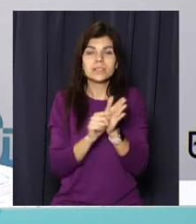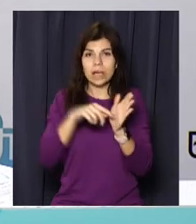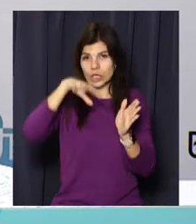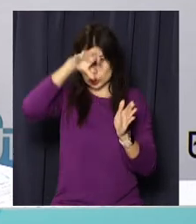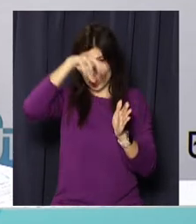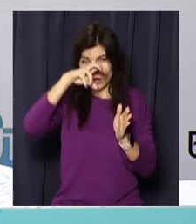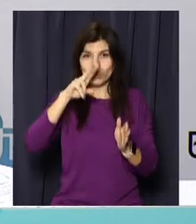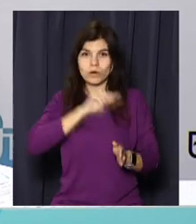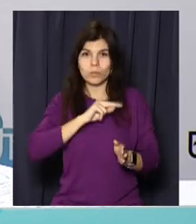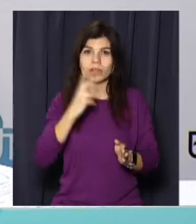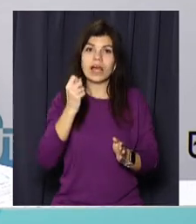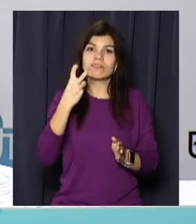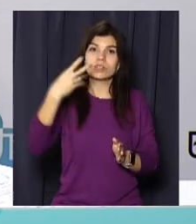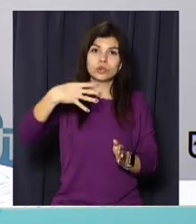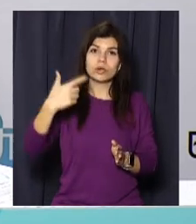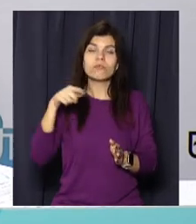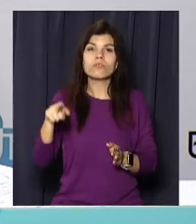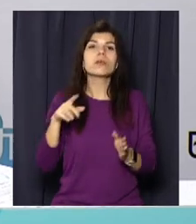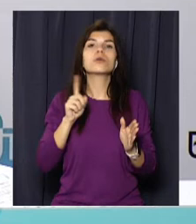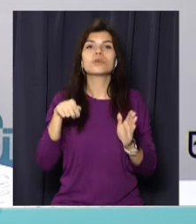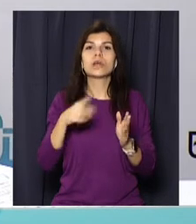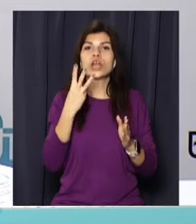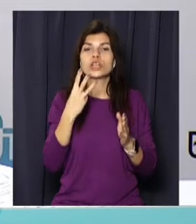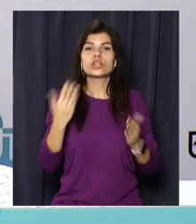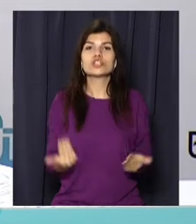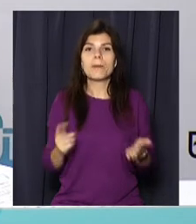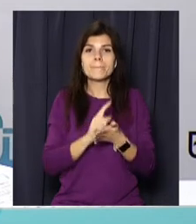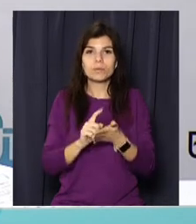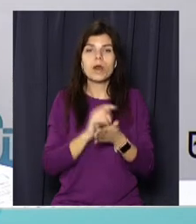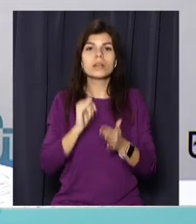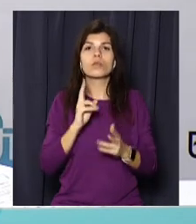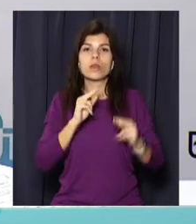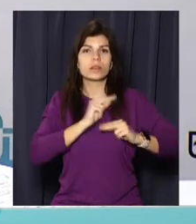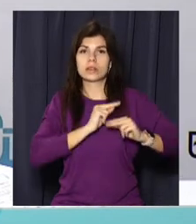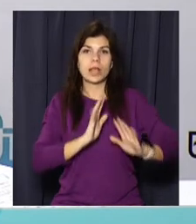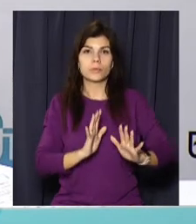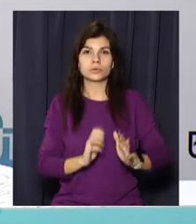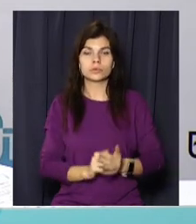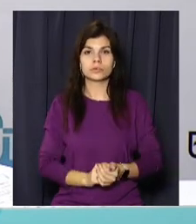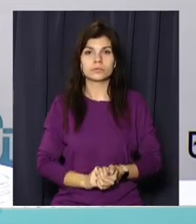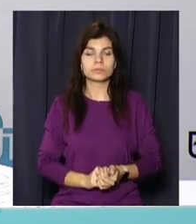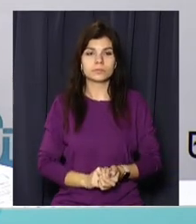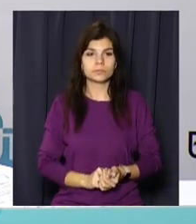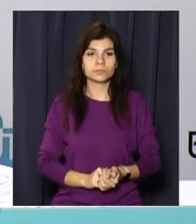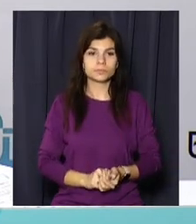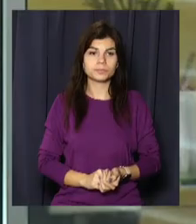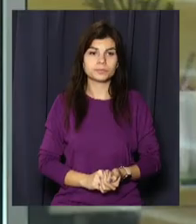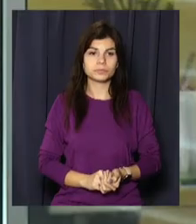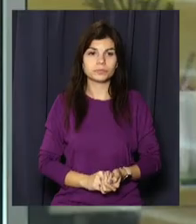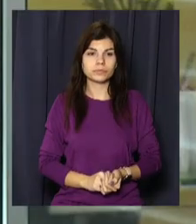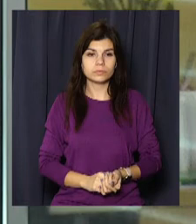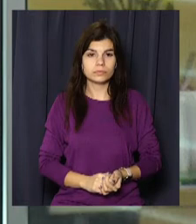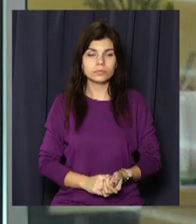мінімальна пенсія шахтарям на 240 гривень. Вона складає три прожиткових мінімуму для непрацездатних осіб.